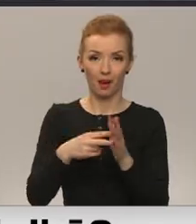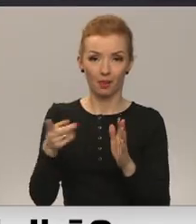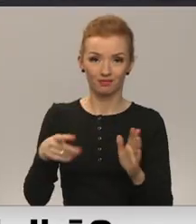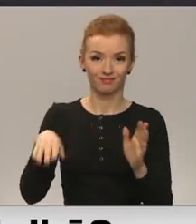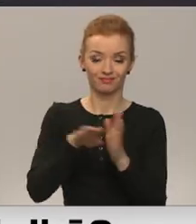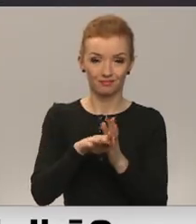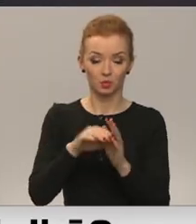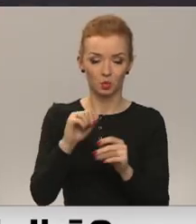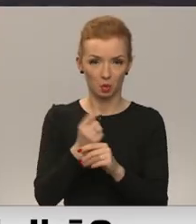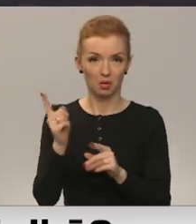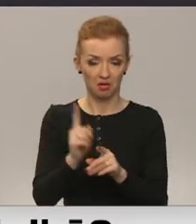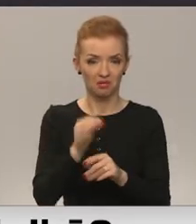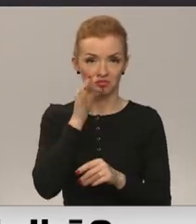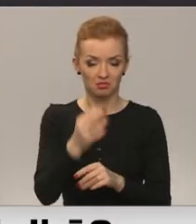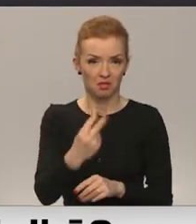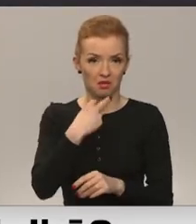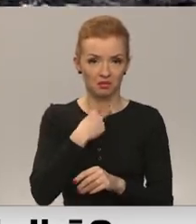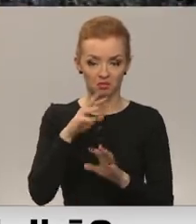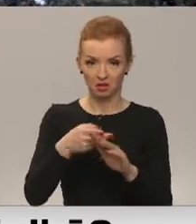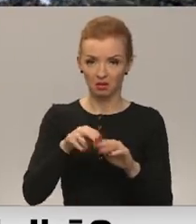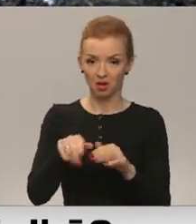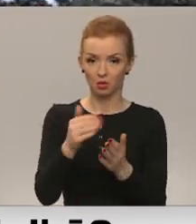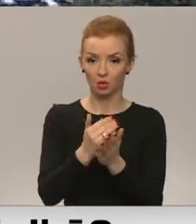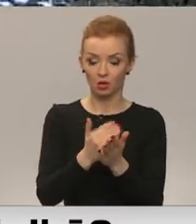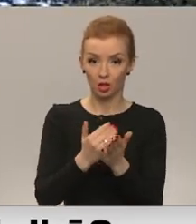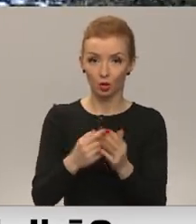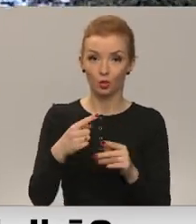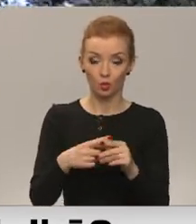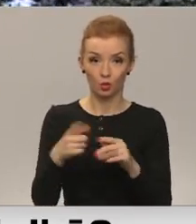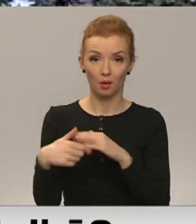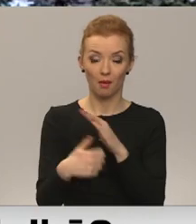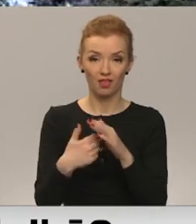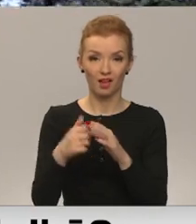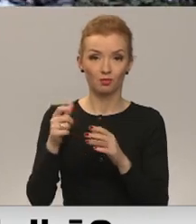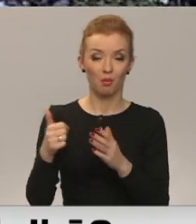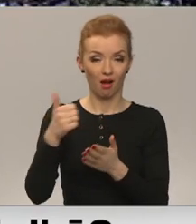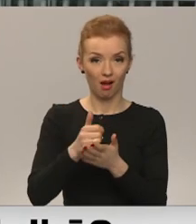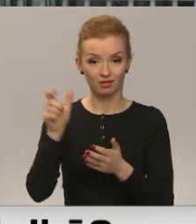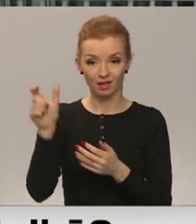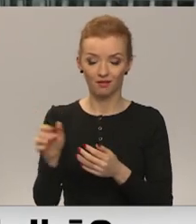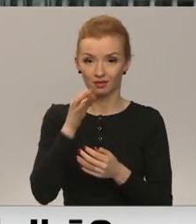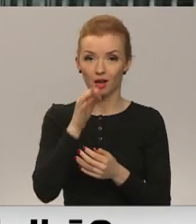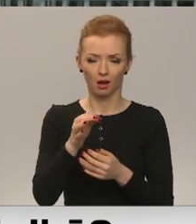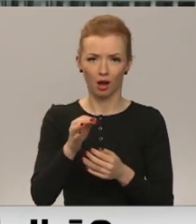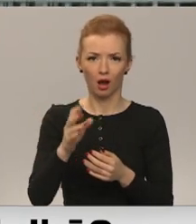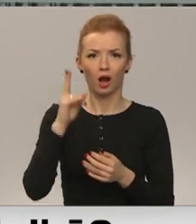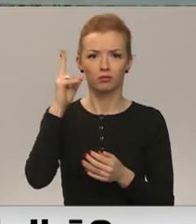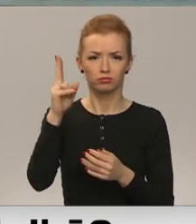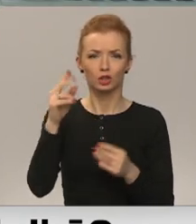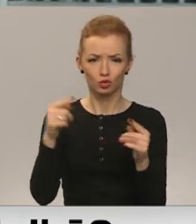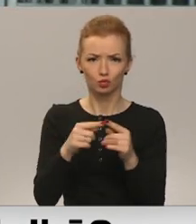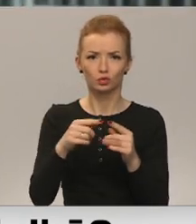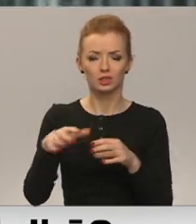iepirkumā, ir izbrīnīts par šādu normu. Kad telefons arnēs tāsta, patvērsmi pārstāvi garantēt adaptīju pusgadu laikā